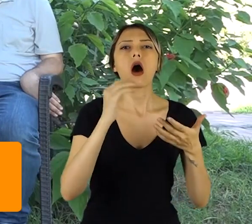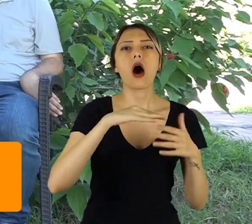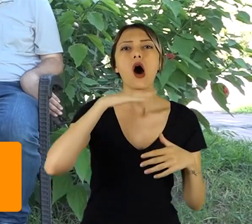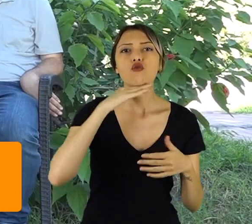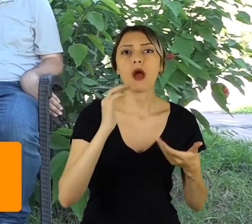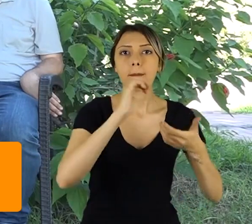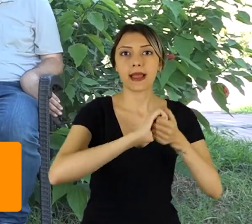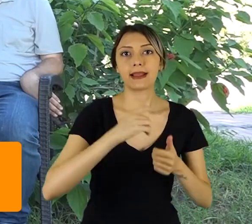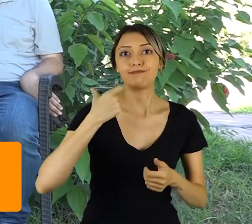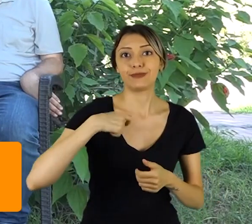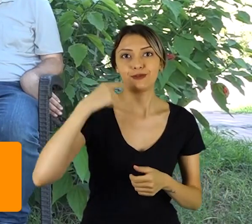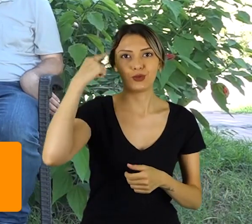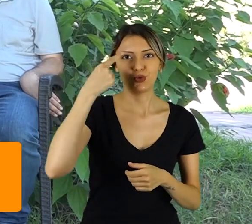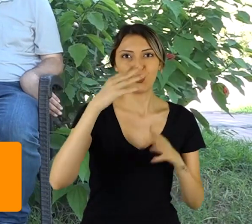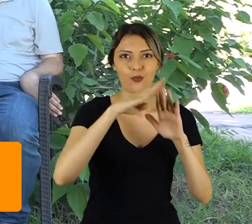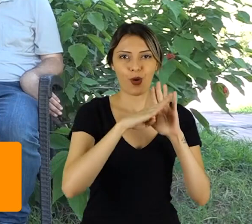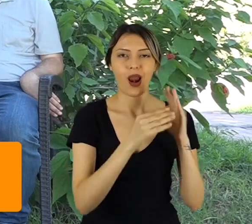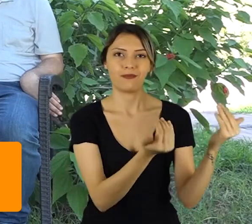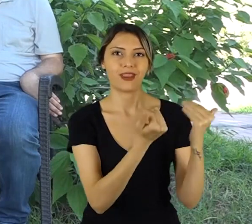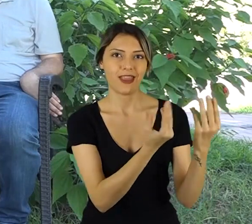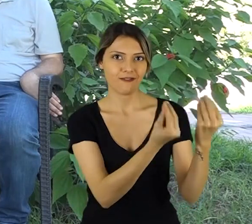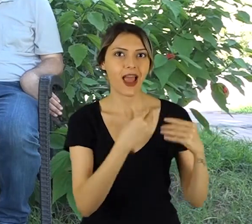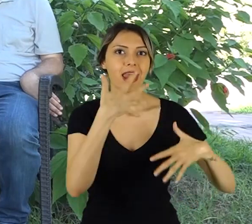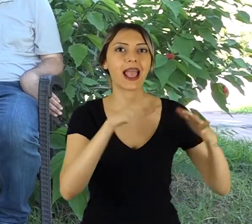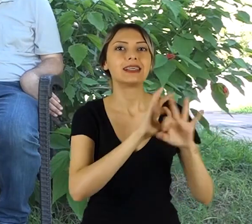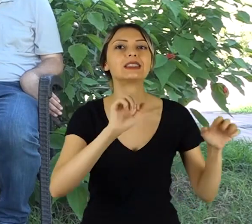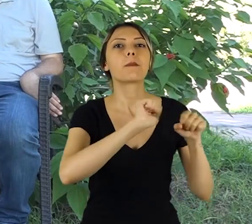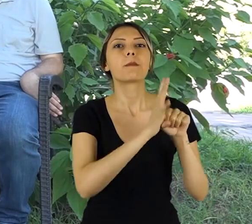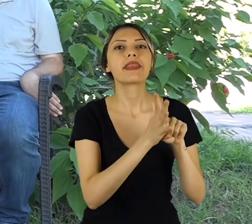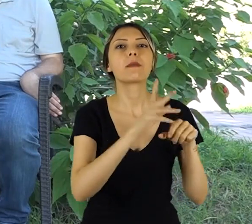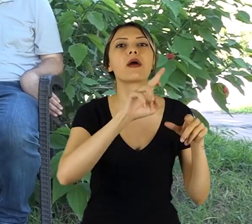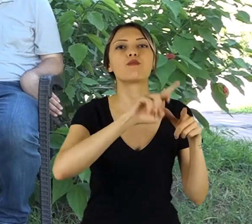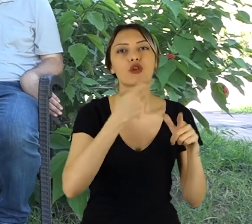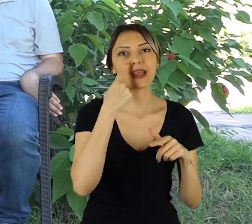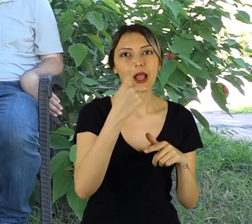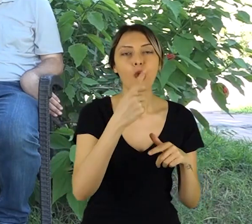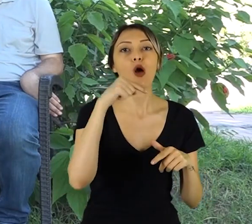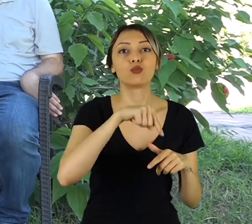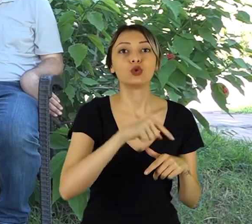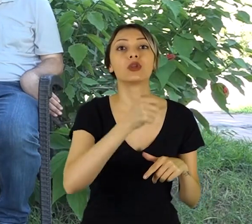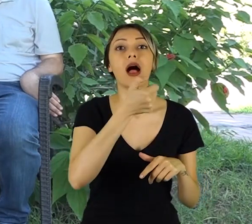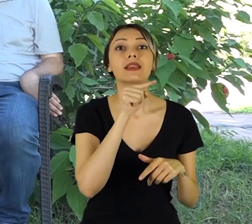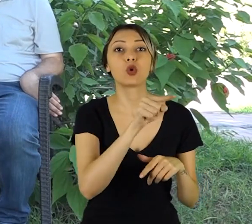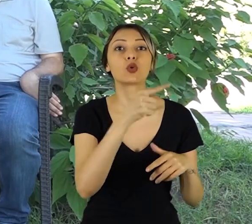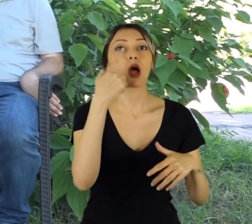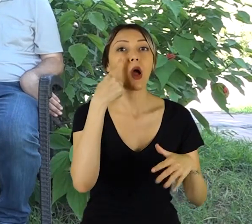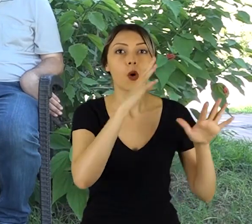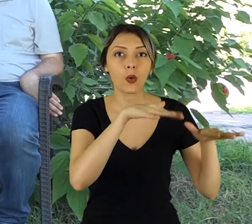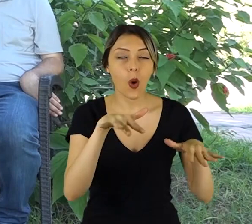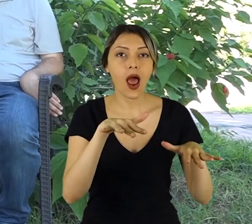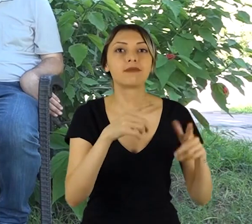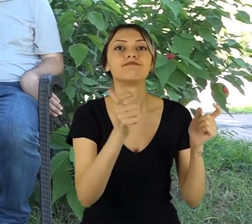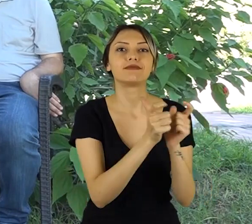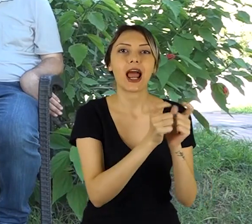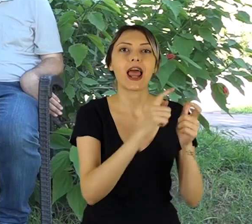Programı'nın desteklediği engelsiz pandemi projesi kapsamında bugün 6.Körler Derneği üyeleriyle birlikteyim. Yanımda